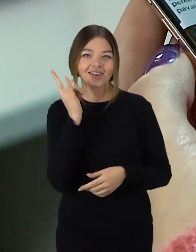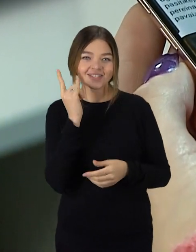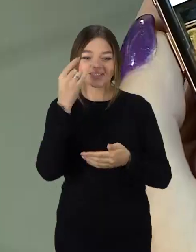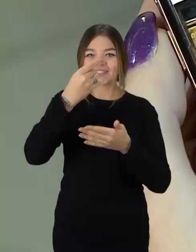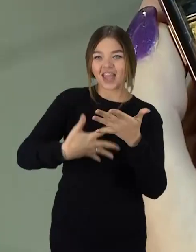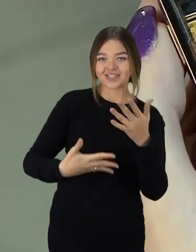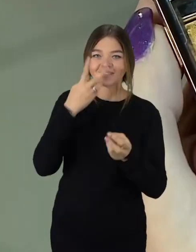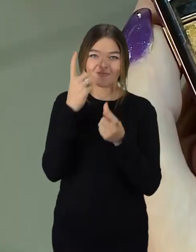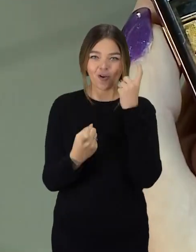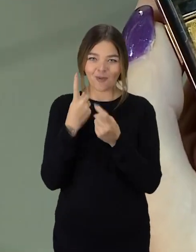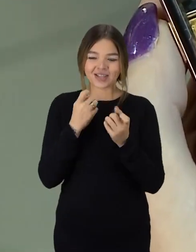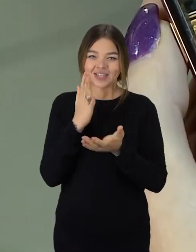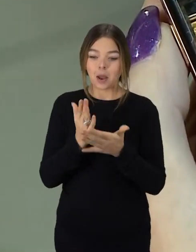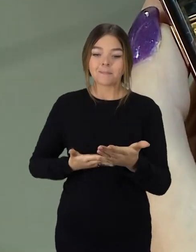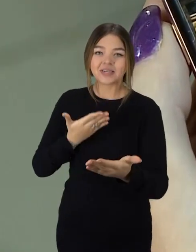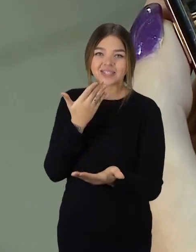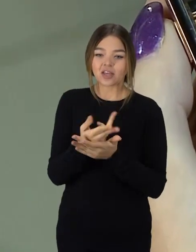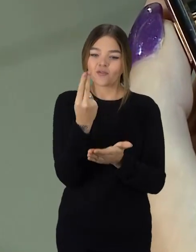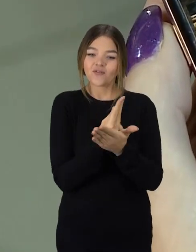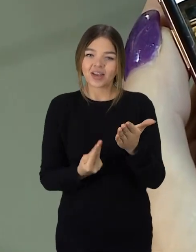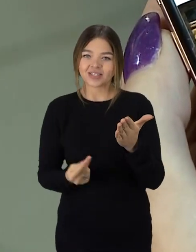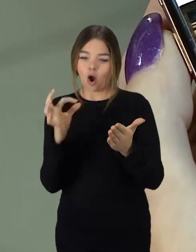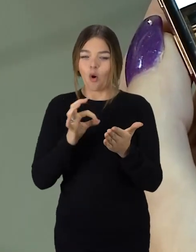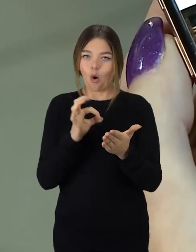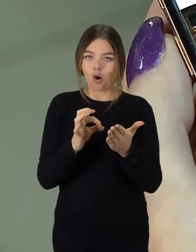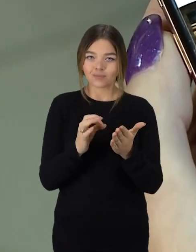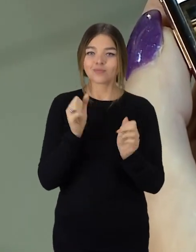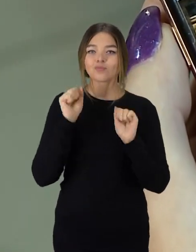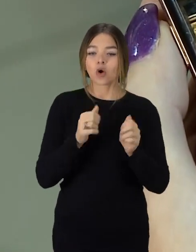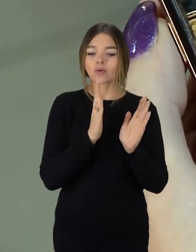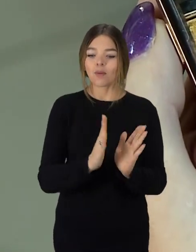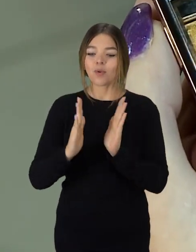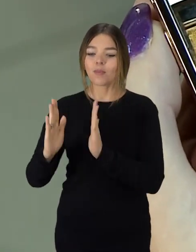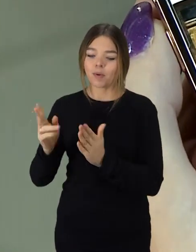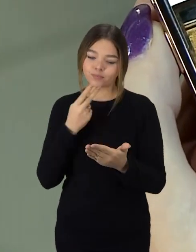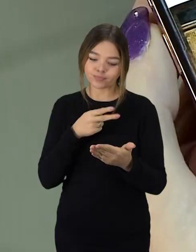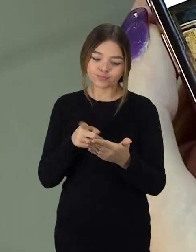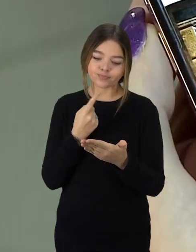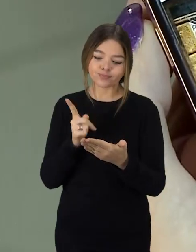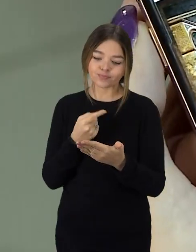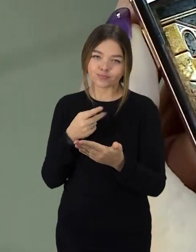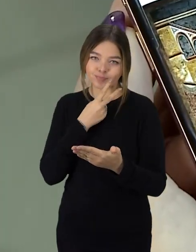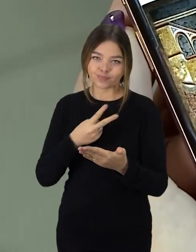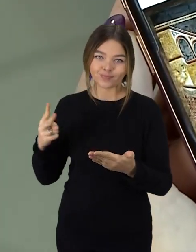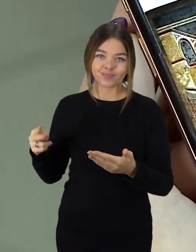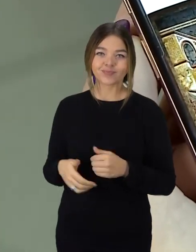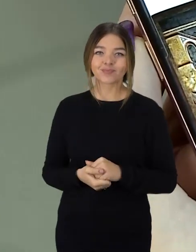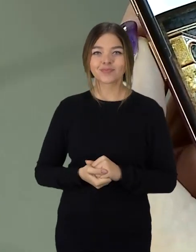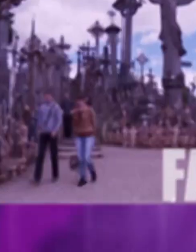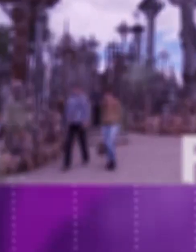informacija pristato kiekvienos freskos turinį. Suteikiama galimybė paveikslus apžiūrėti chronologinę tvarką.